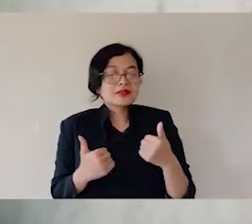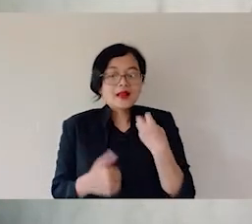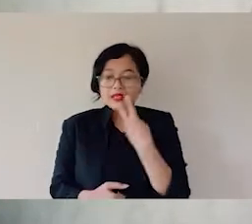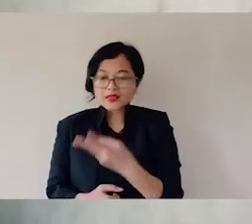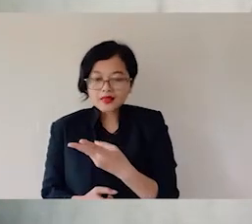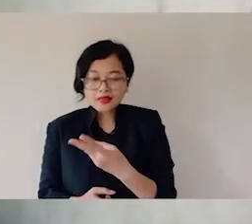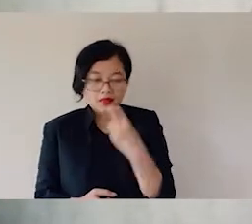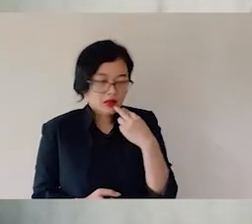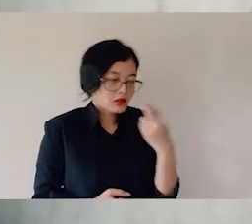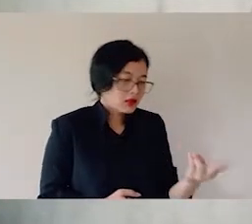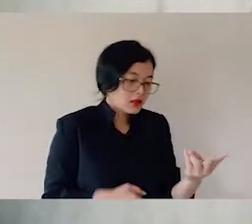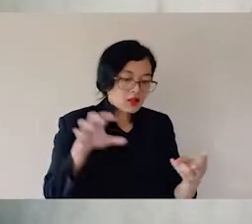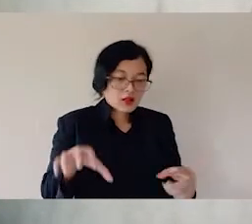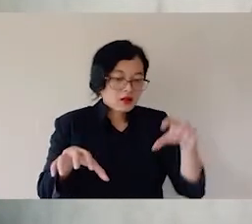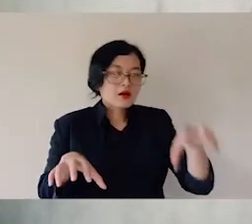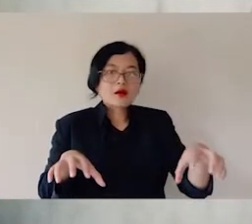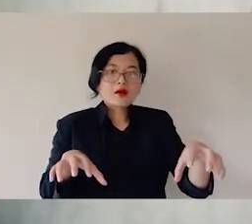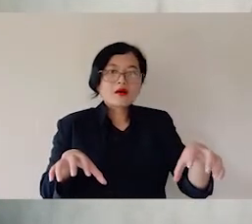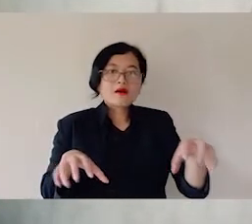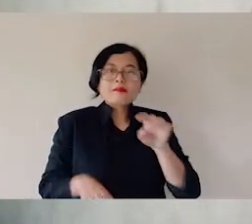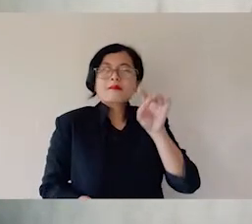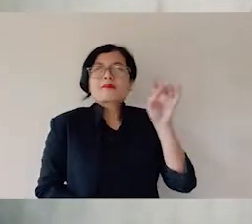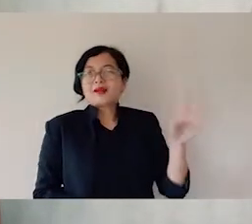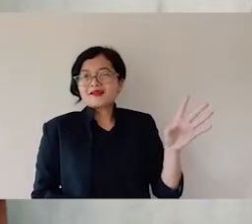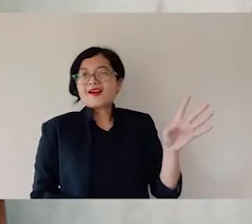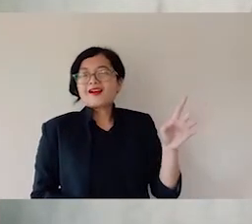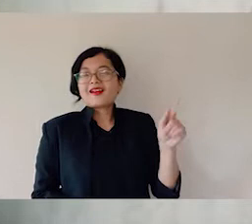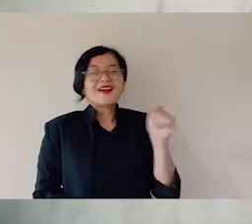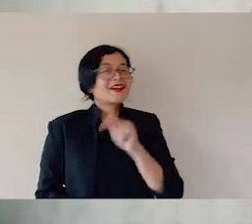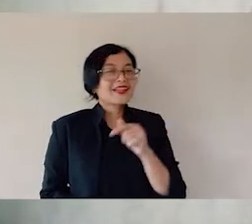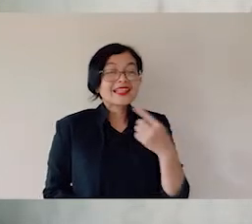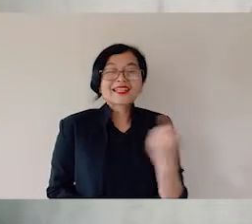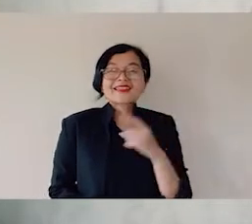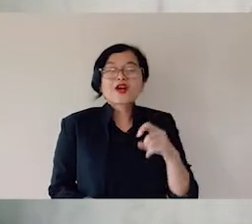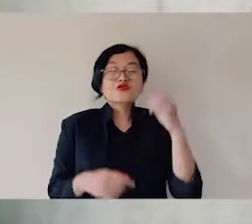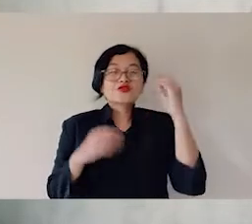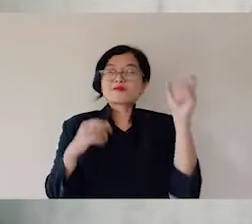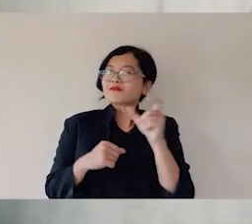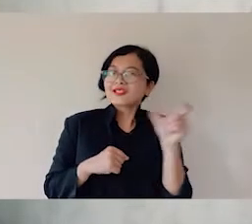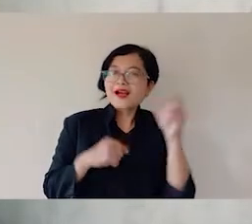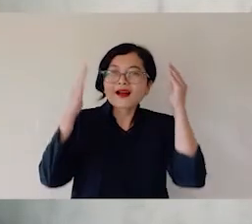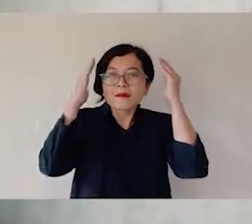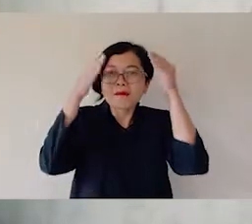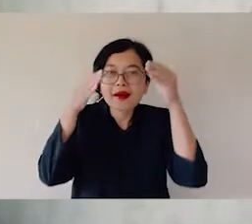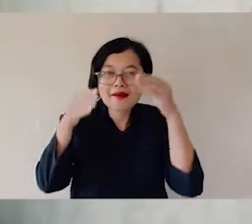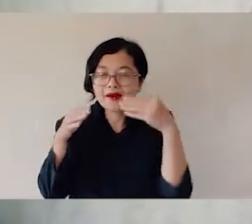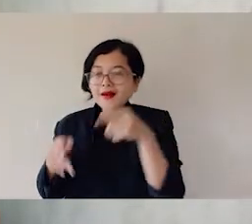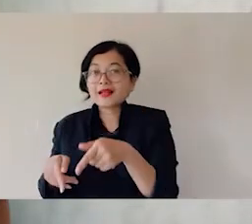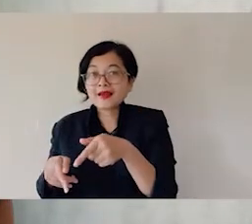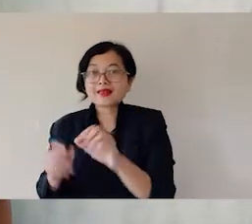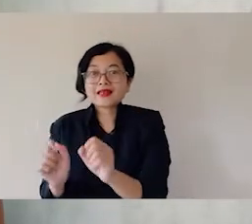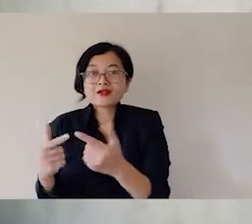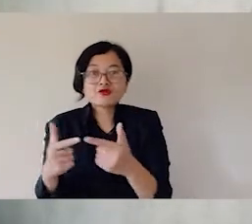yang berbeda di dalam Tuhan. Jadi bagaimana Kristen melihat kematian? Kematian selalu